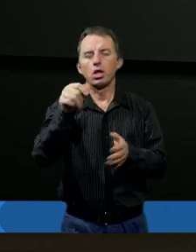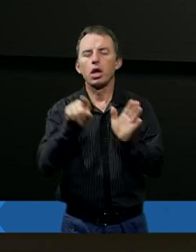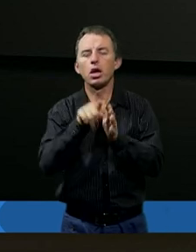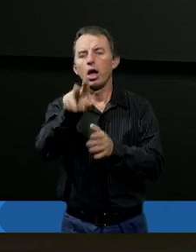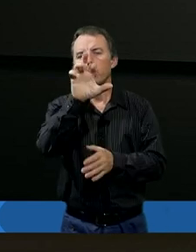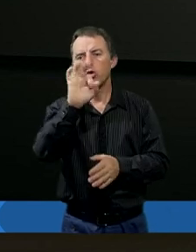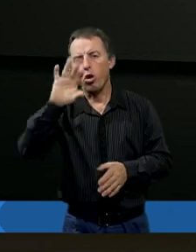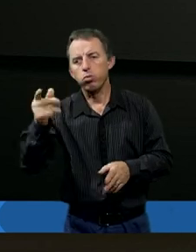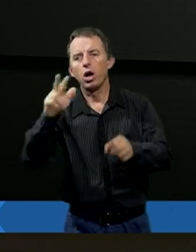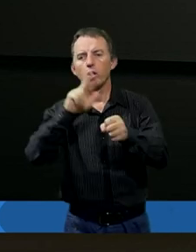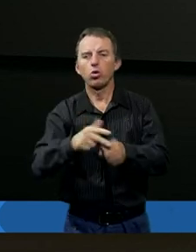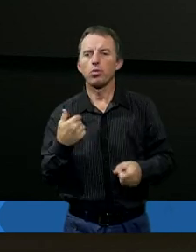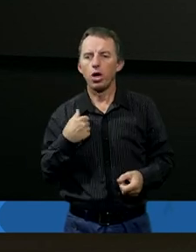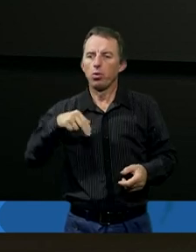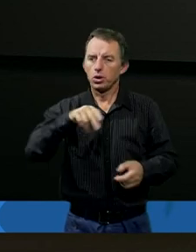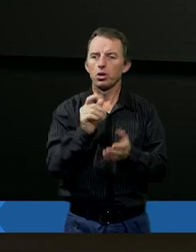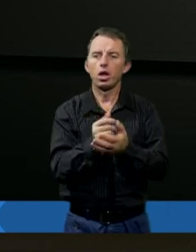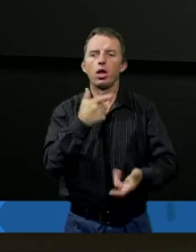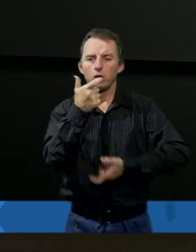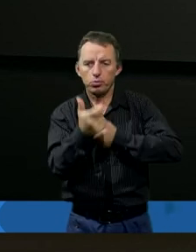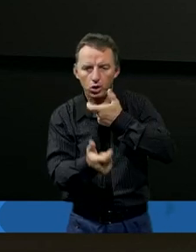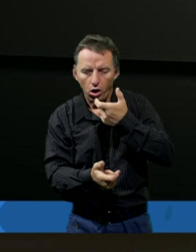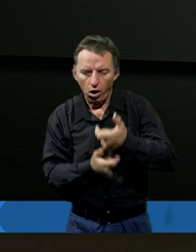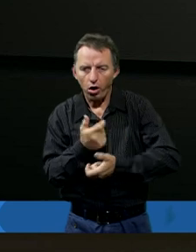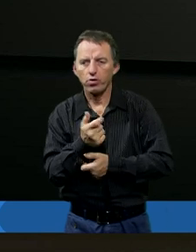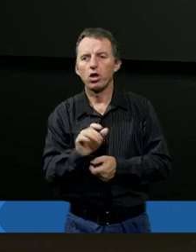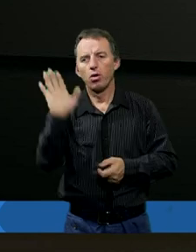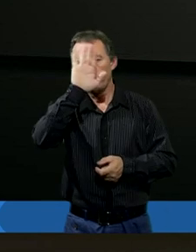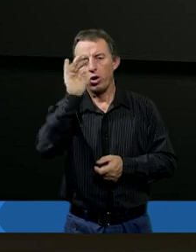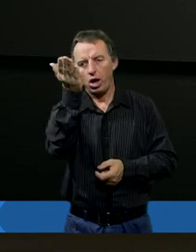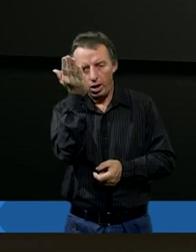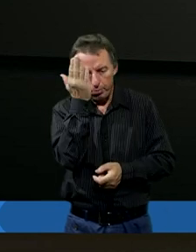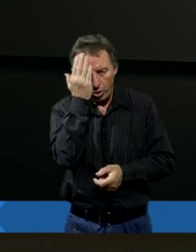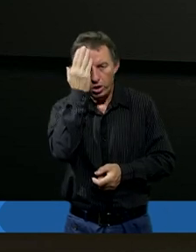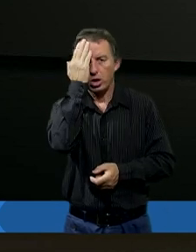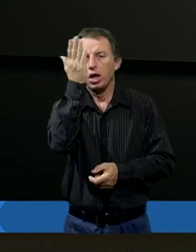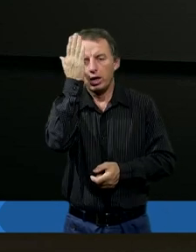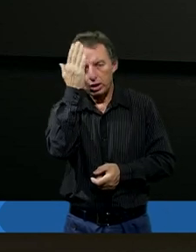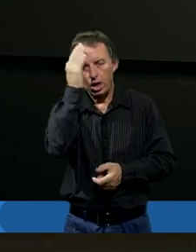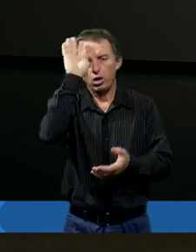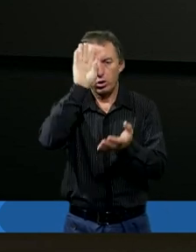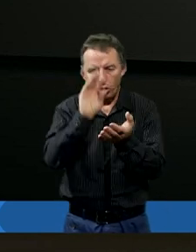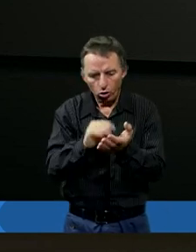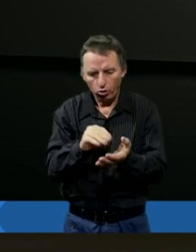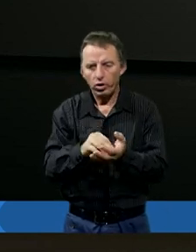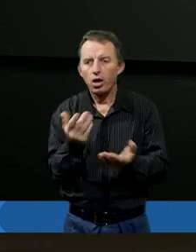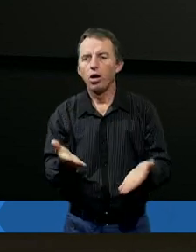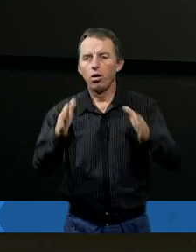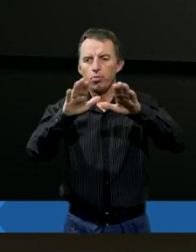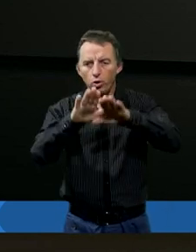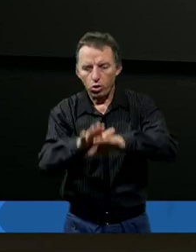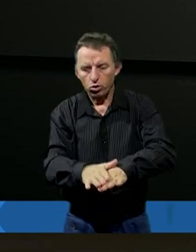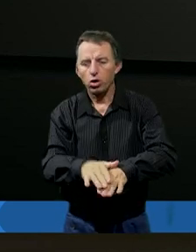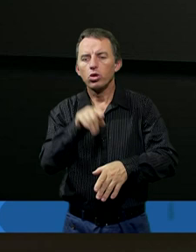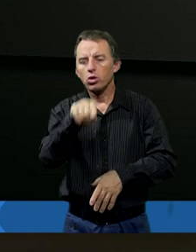niego, która go zbliży faktycznie do Boga, która sprawiła, że on tego Boga poznał. A znając jeszcze ogromne błogosławieństwa